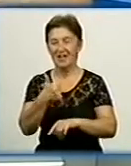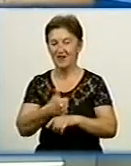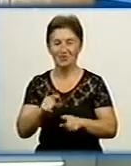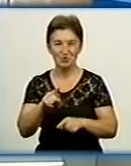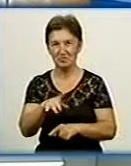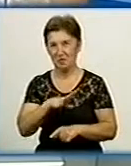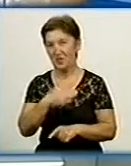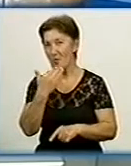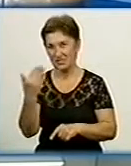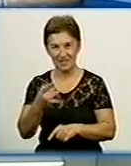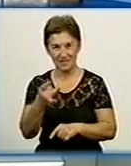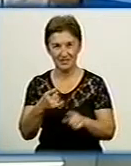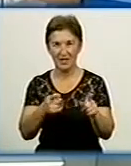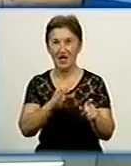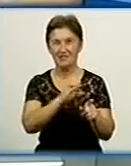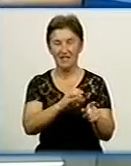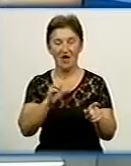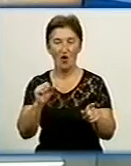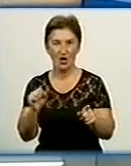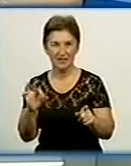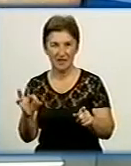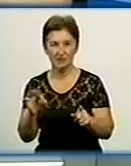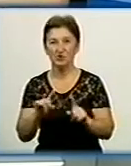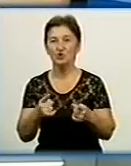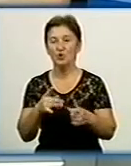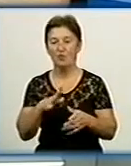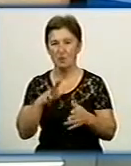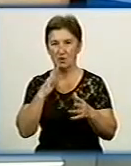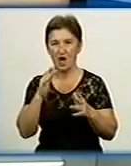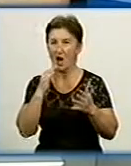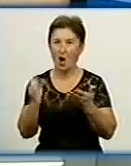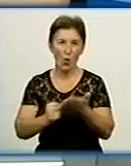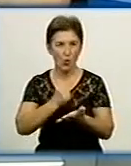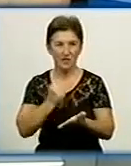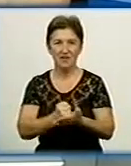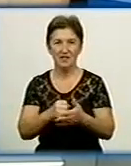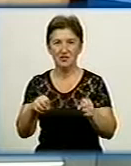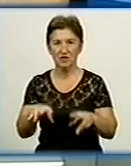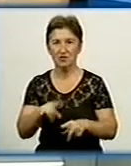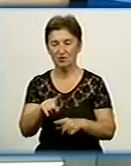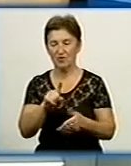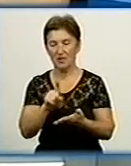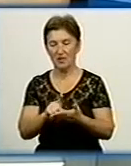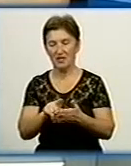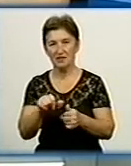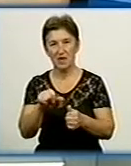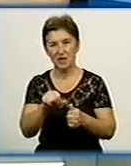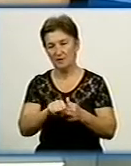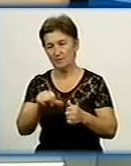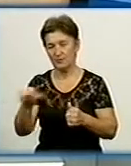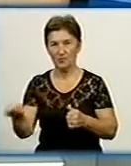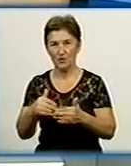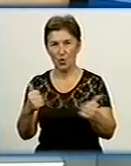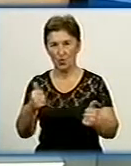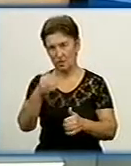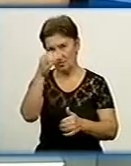Отже, Сергій Олександрович, чому було ухвалене рішення про те, що ви маєте виокремитись із Департаменту освіти і науки,